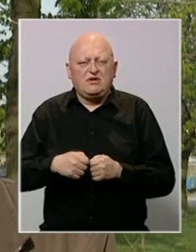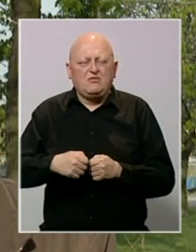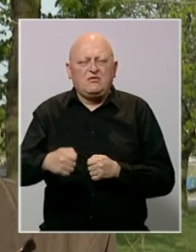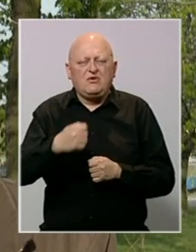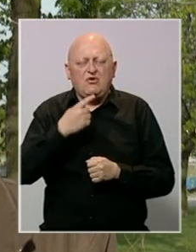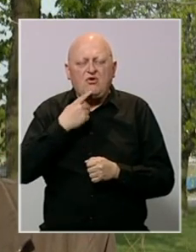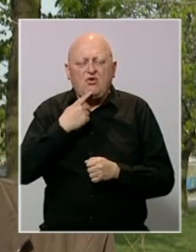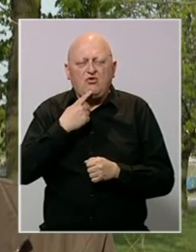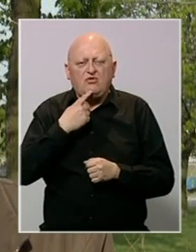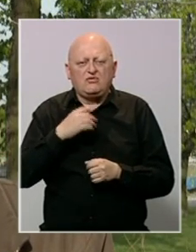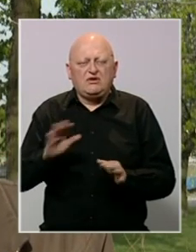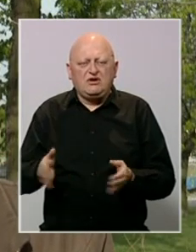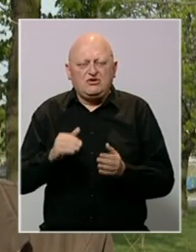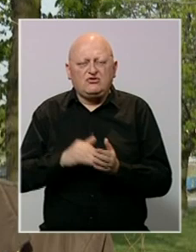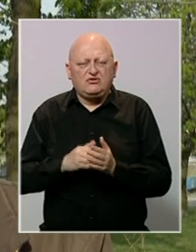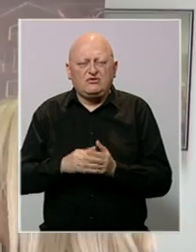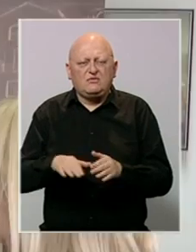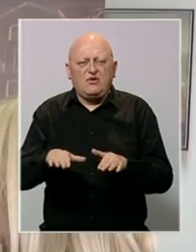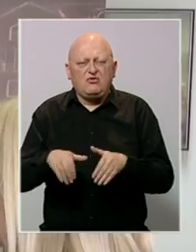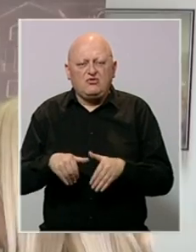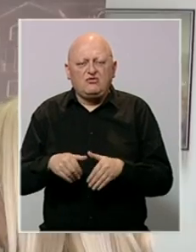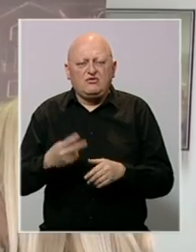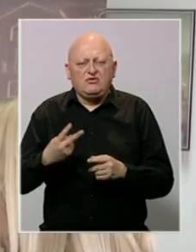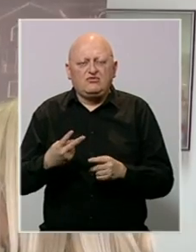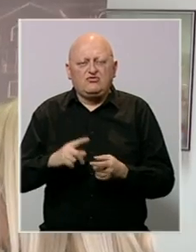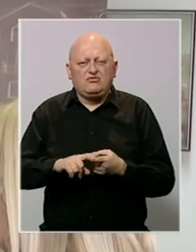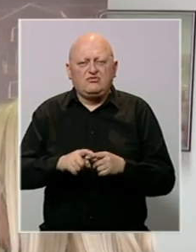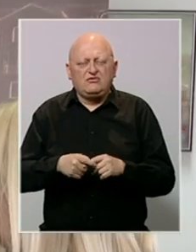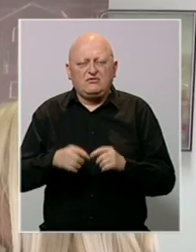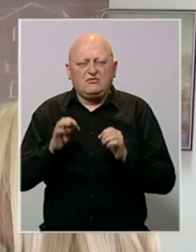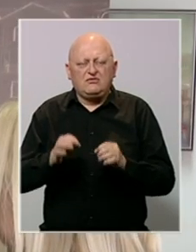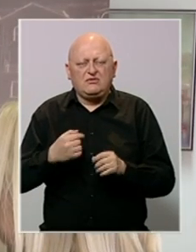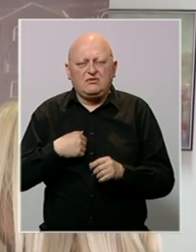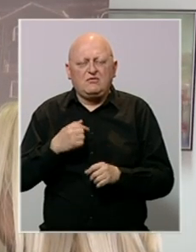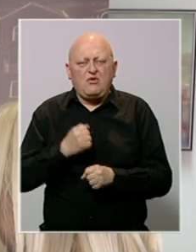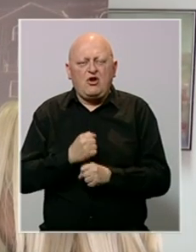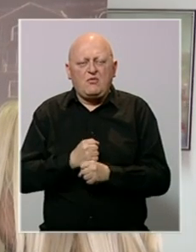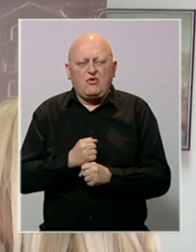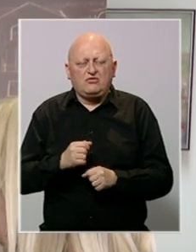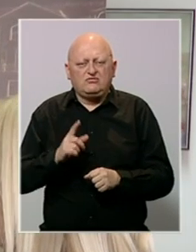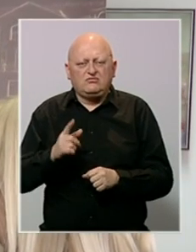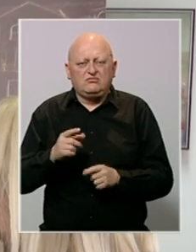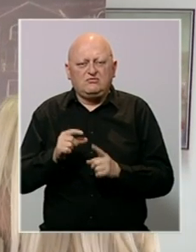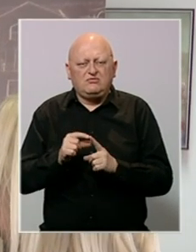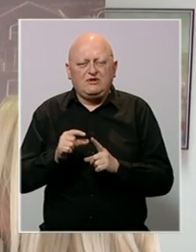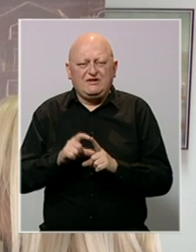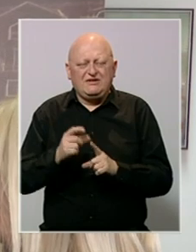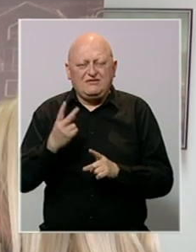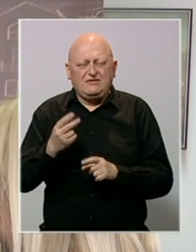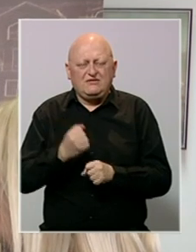koju podhitno treba usvojiti. A druga stvar je sigurno mi moramo raditi na PDV-u,